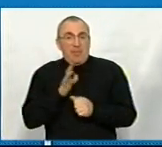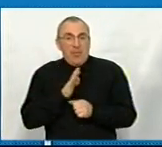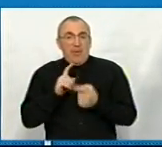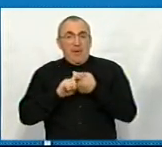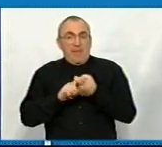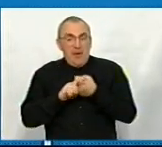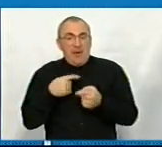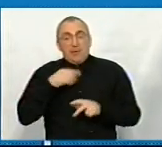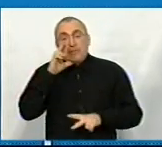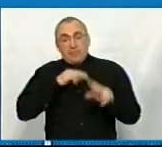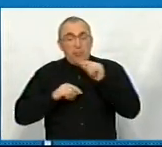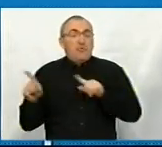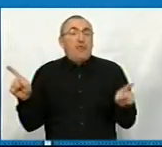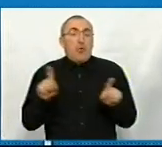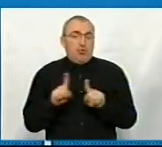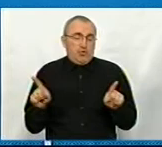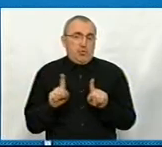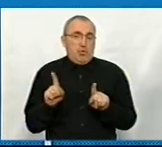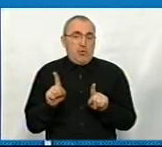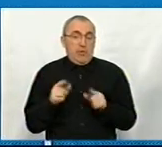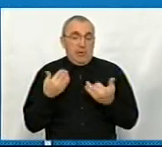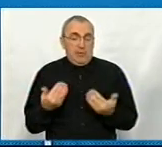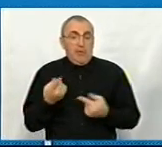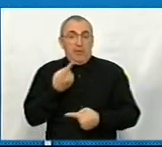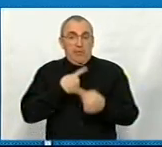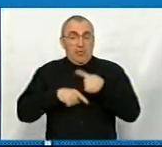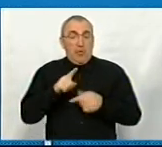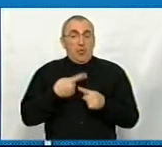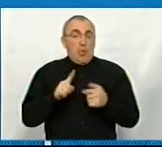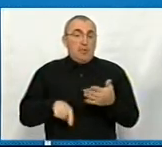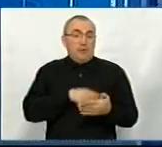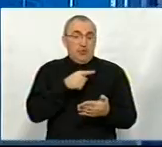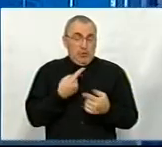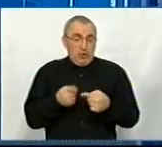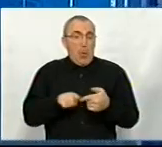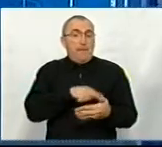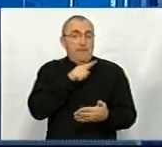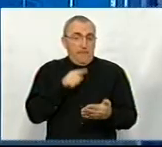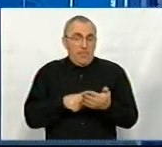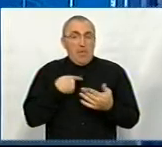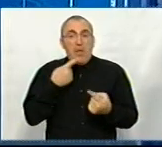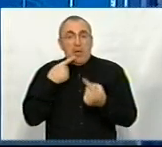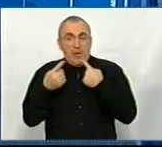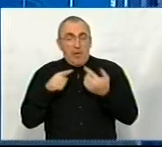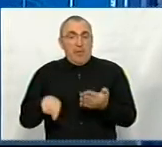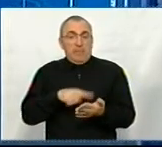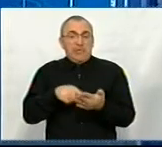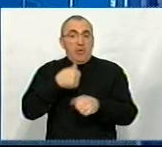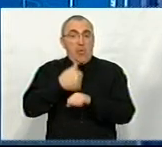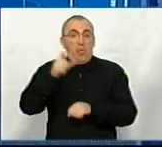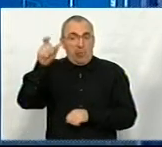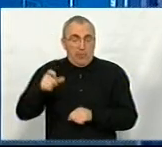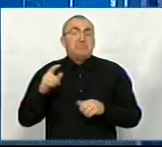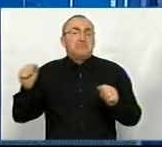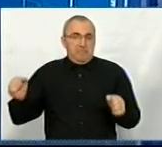пандемія. І я сподіваюся, що ми зараз повернемося до цього питання. Я розмовляв з міським головою, він